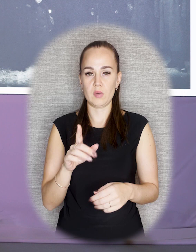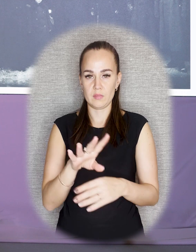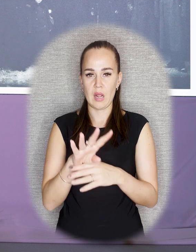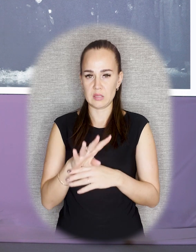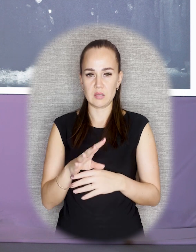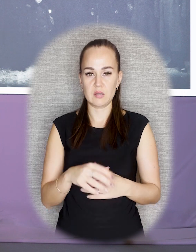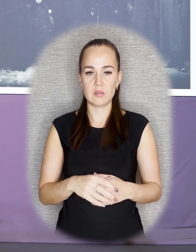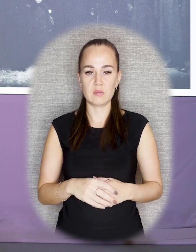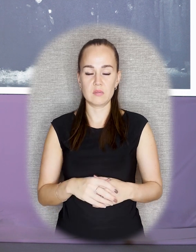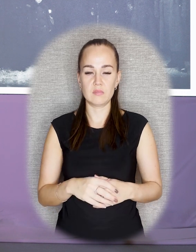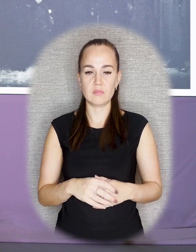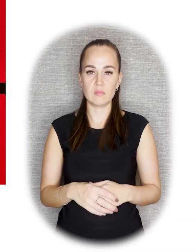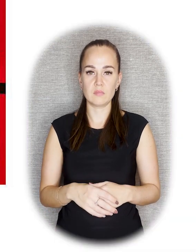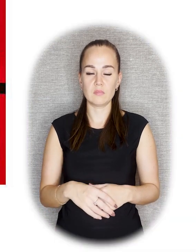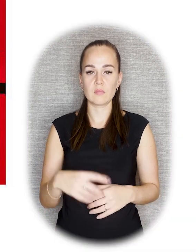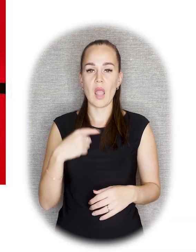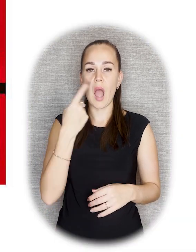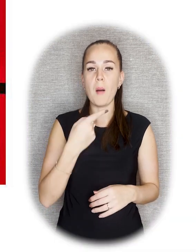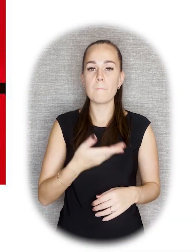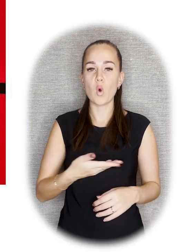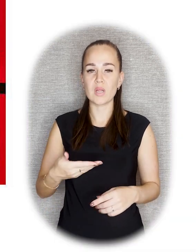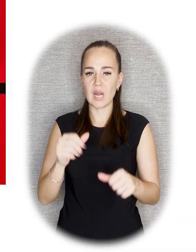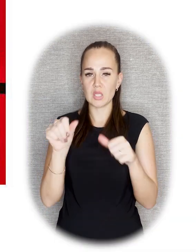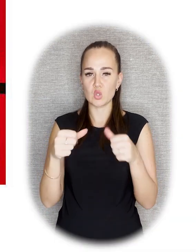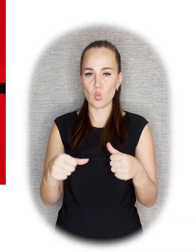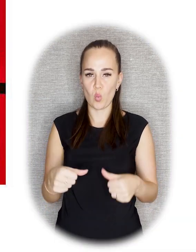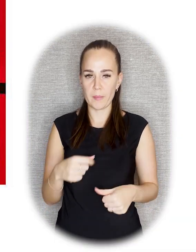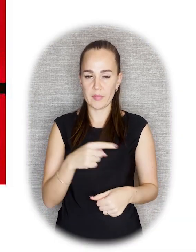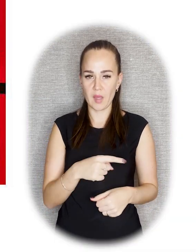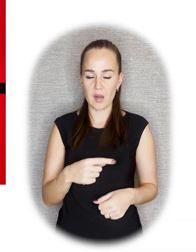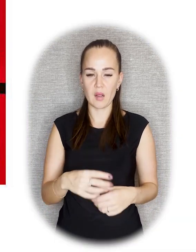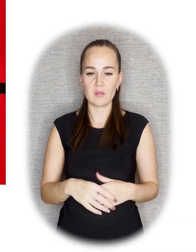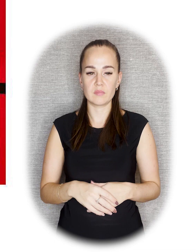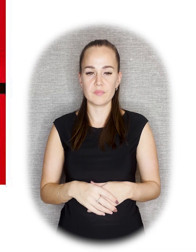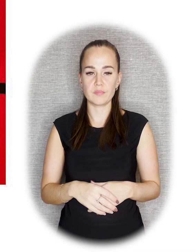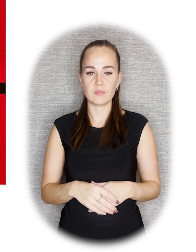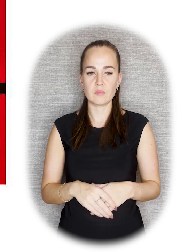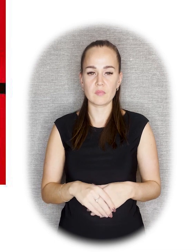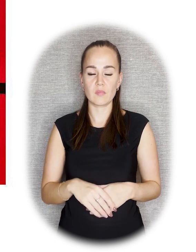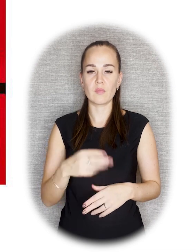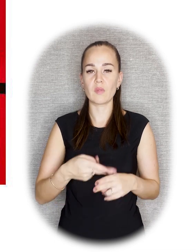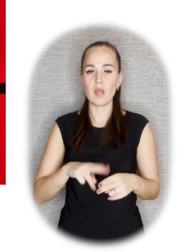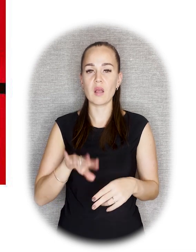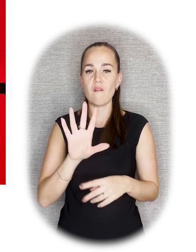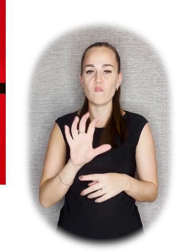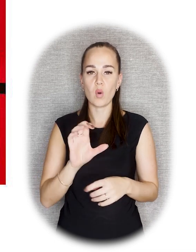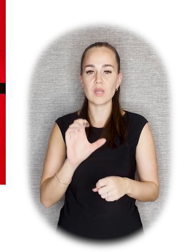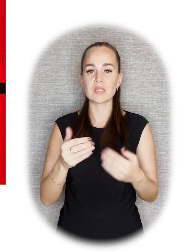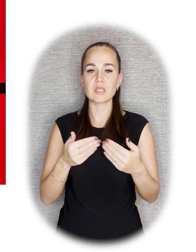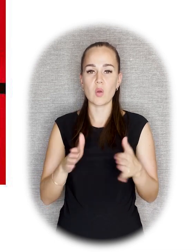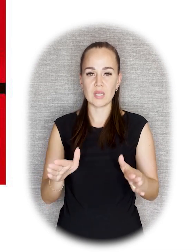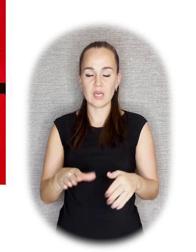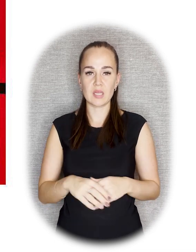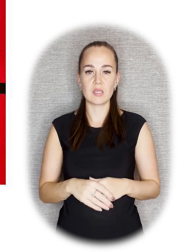это портрет скульптора Орландо Гризели. Он есть и на некоторых фотографиях с открытия. А также